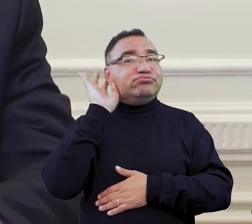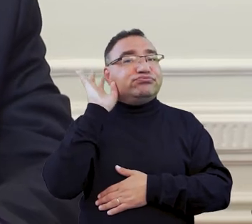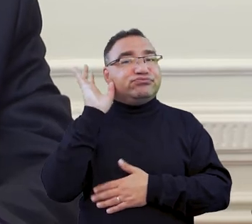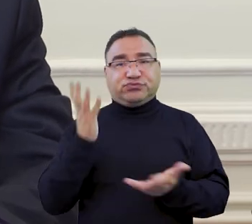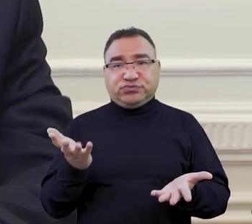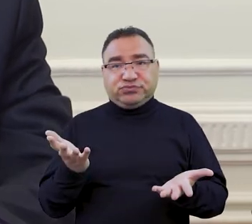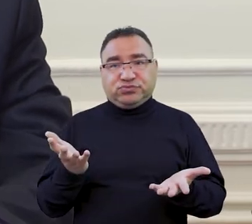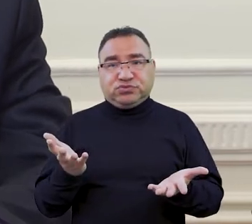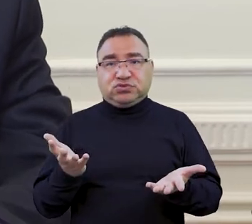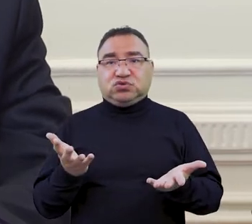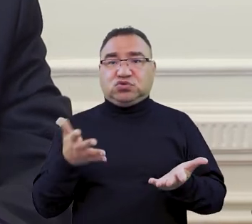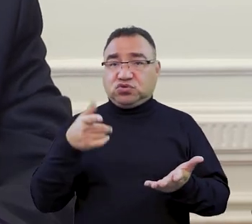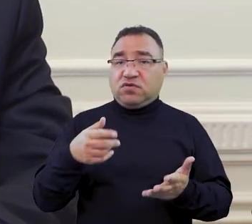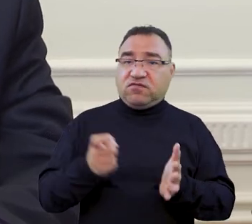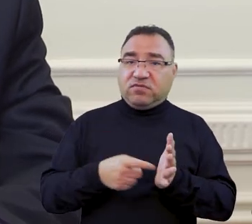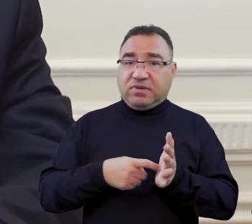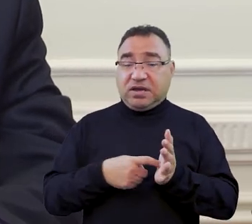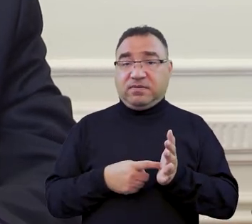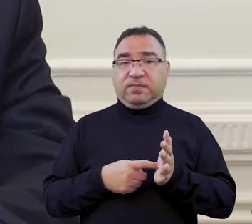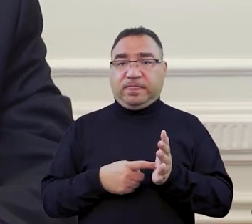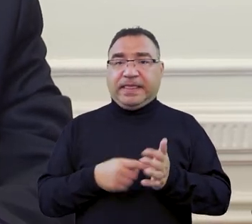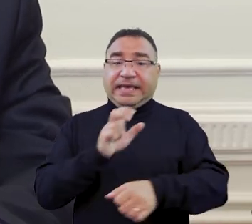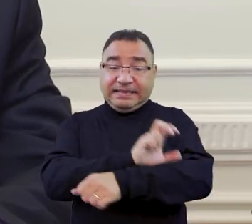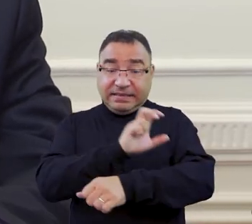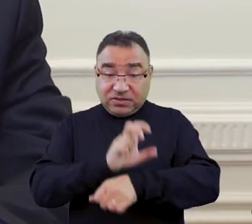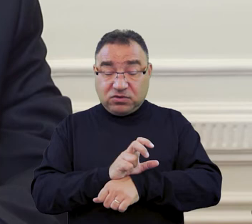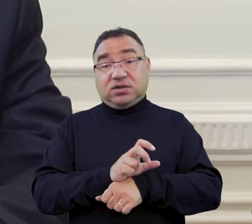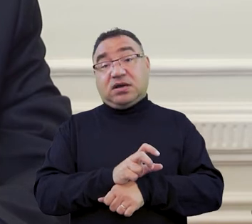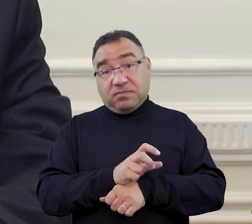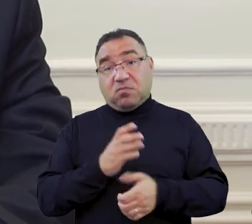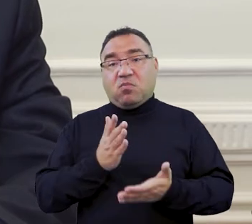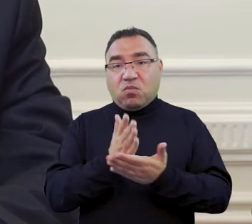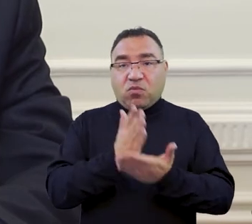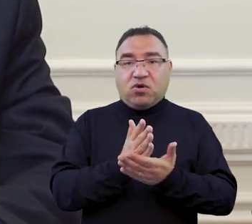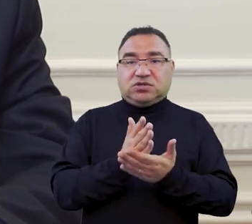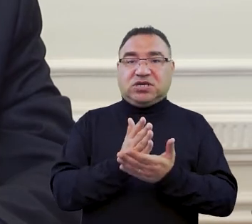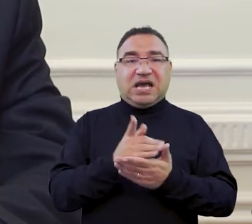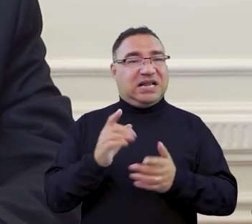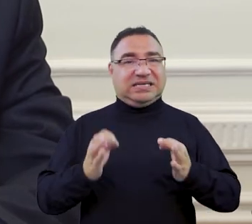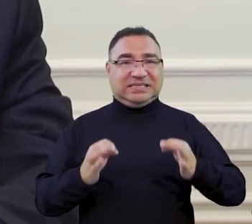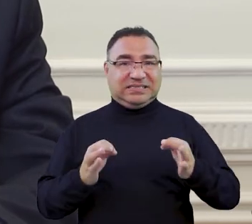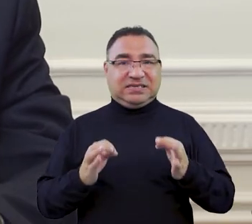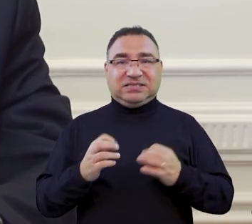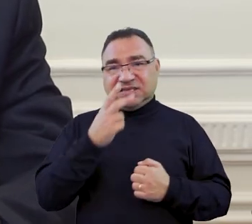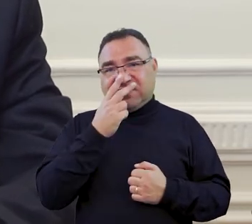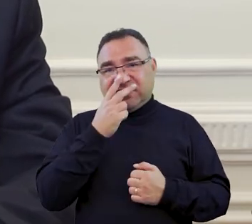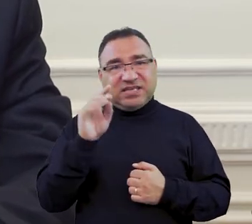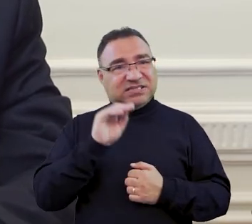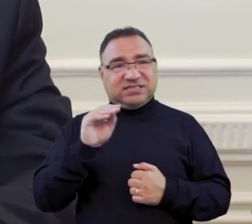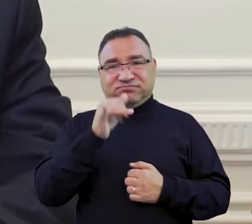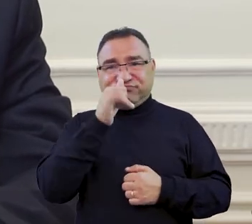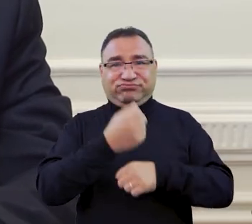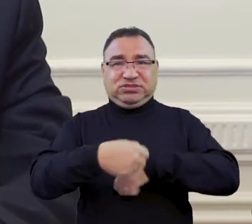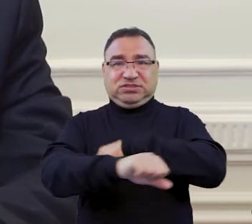dynamika jest rzeczywiście taka, gdzie pewnie technologia będzie nadążała za moment, ale na dzisiaj to jest wręcz nie do